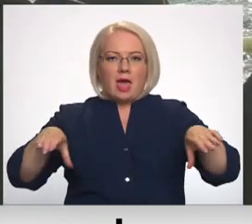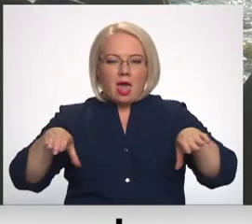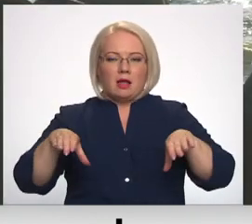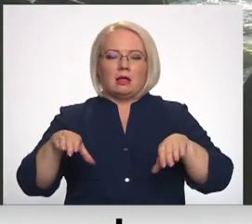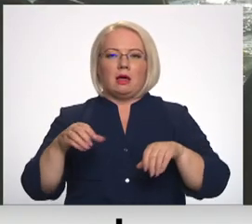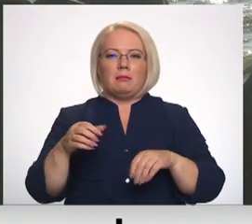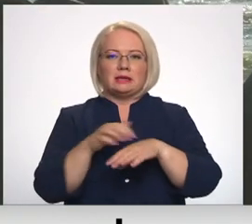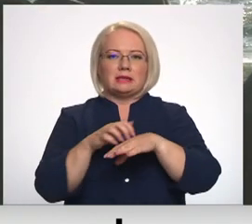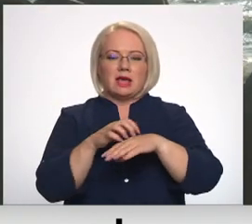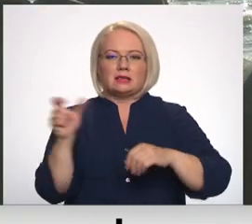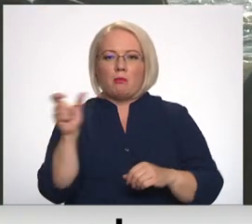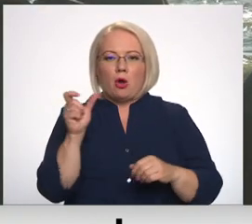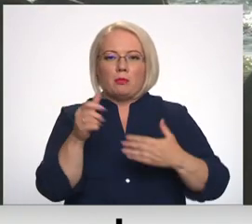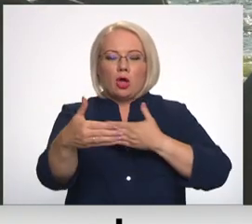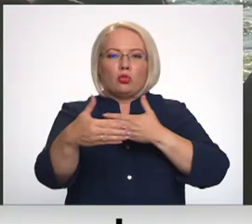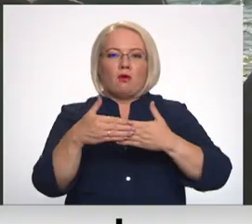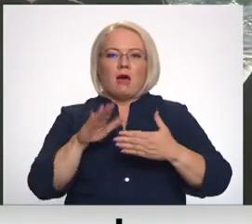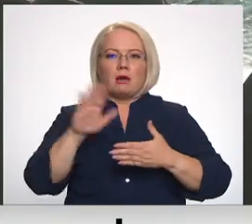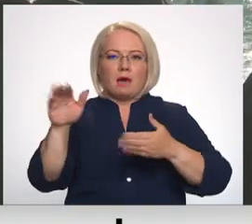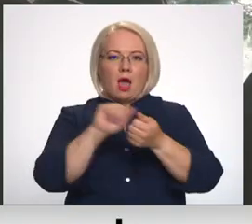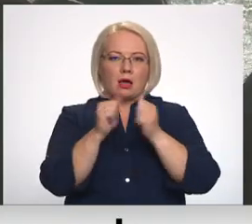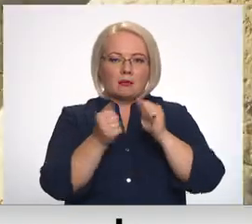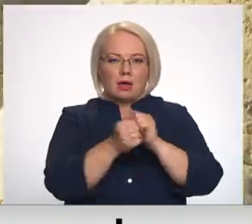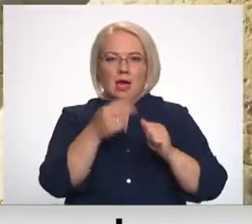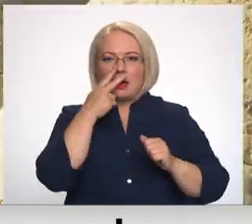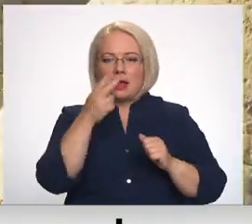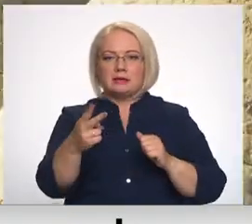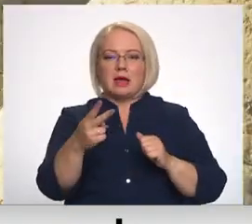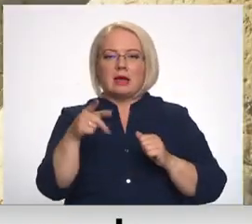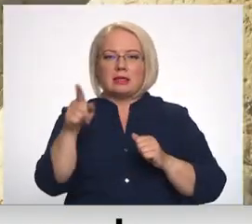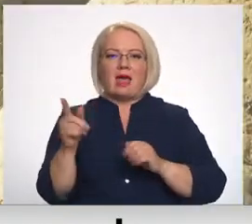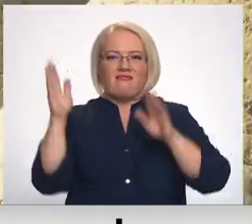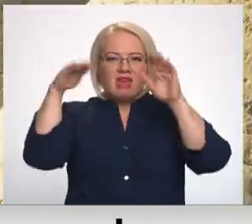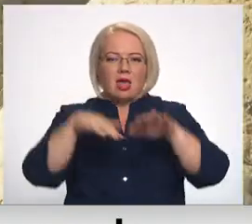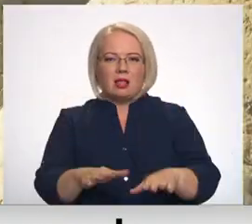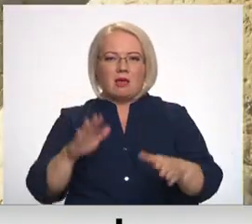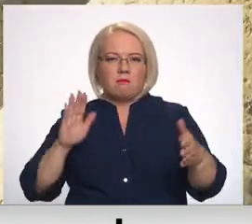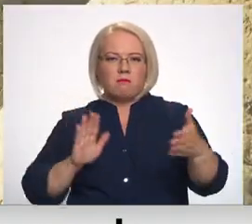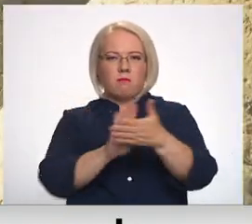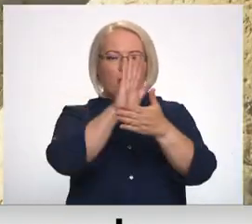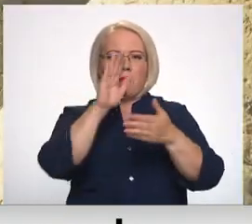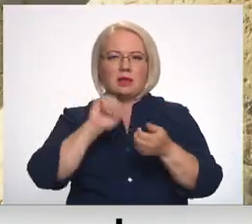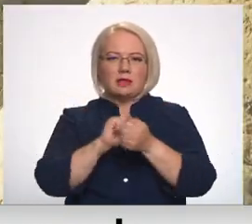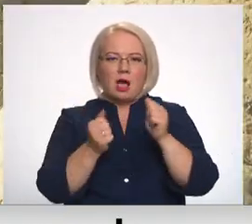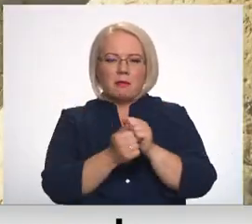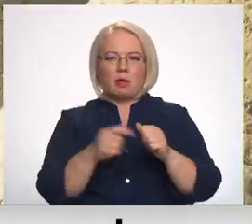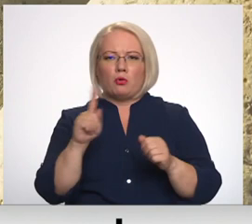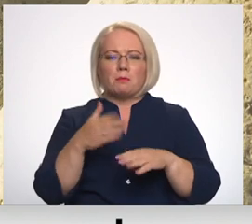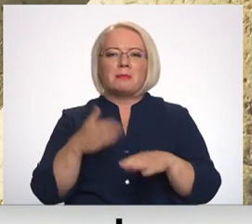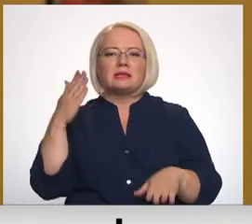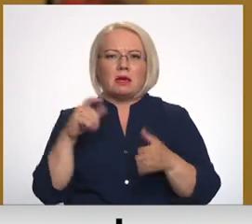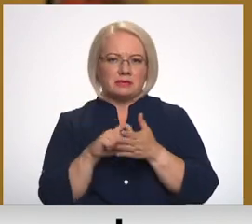tādi stresa momenti, kad mēs bijām tuvāki pie akmiņiem, kad redzējām, ka viņi gāžās uz akmiņiem. Protams, bīstamāk situācija, tur var